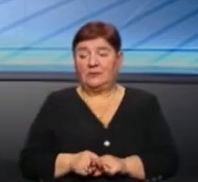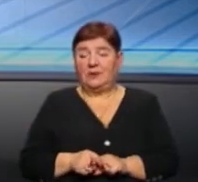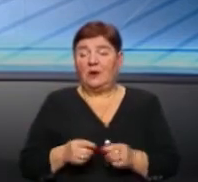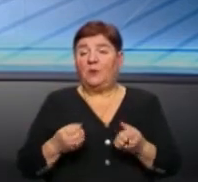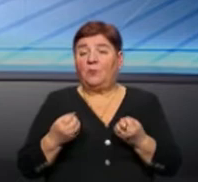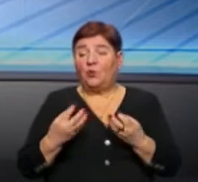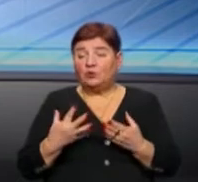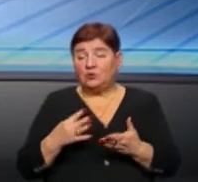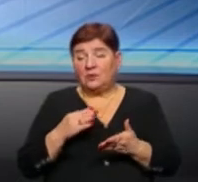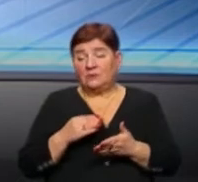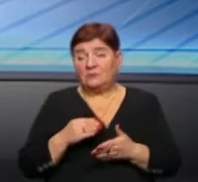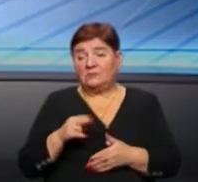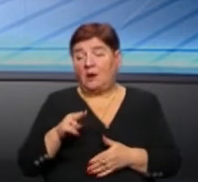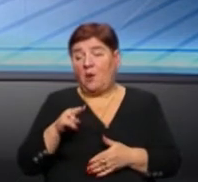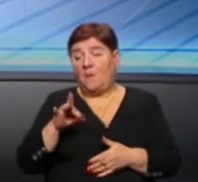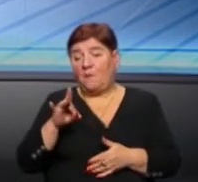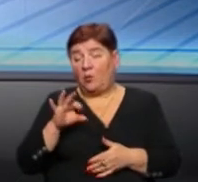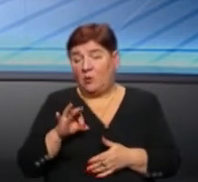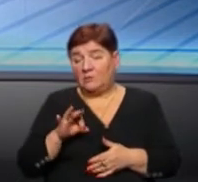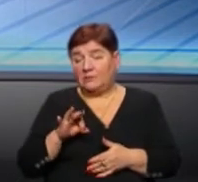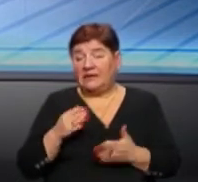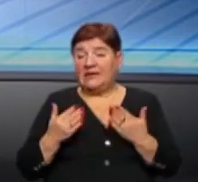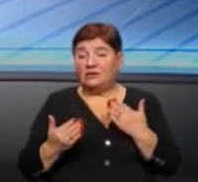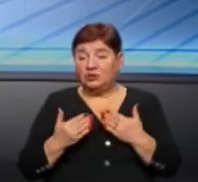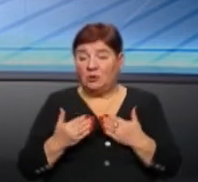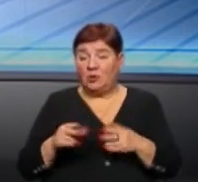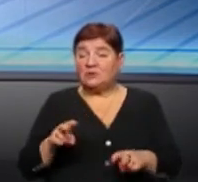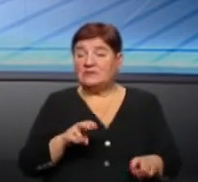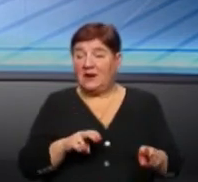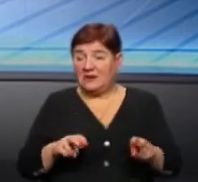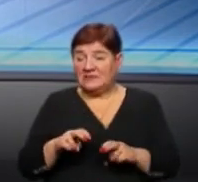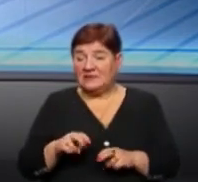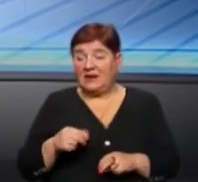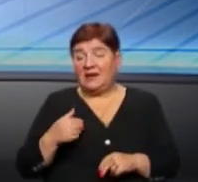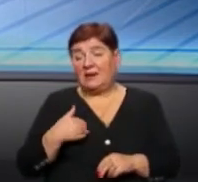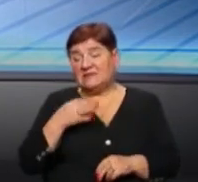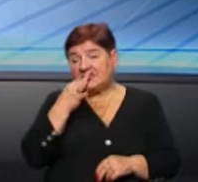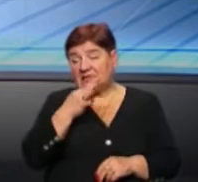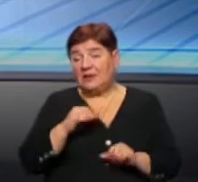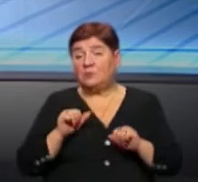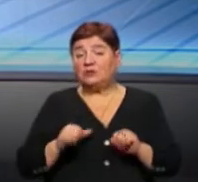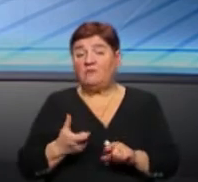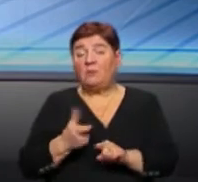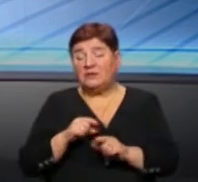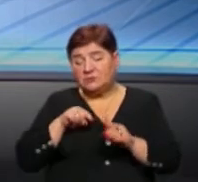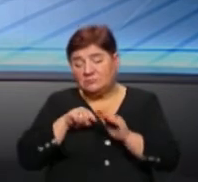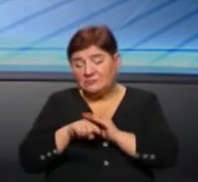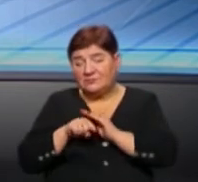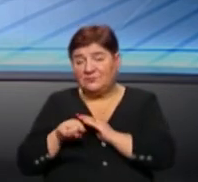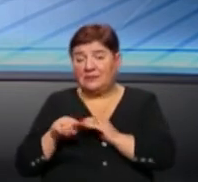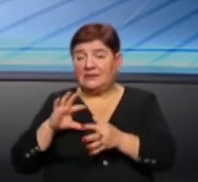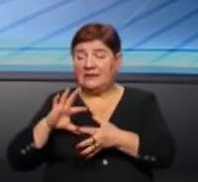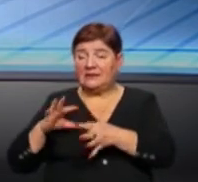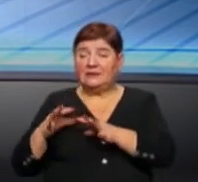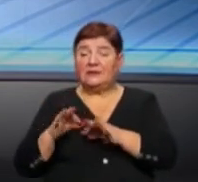вакансія про роботу. Якщо взагалі зібратися, тут, я би сказав, можливо, треба більш глибоко купнути, що